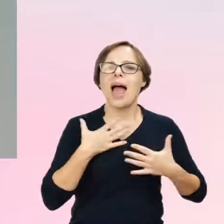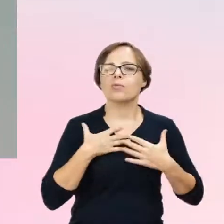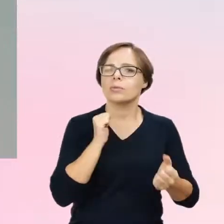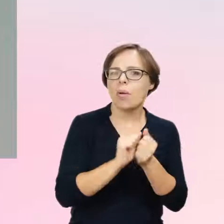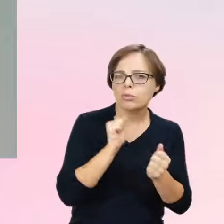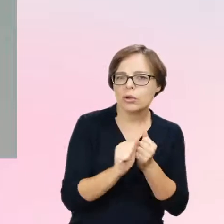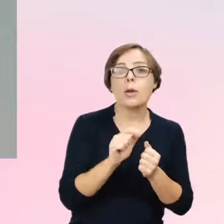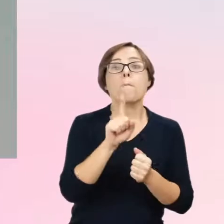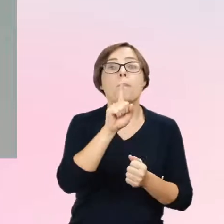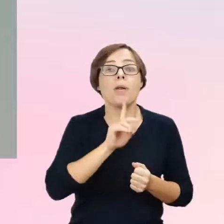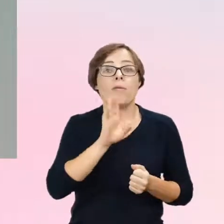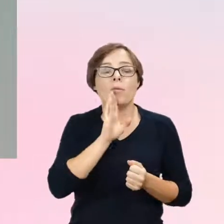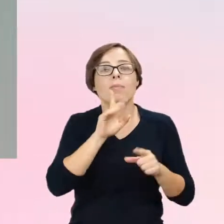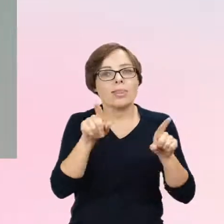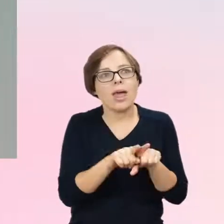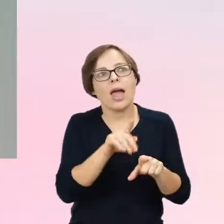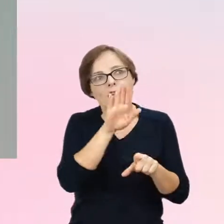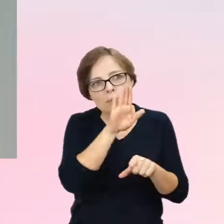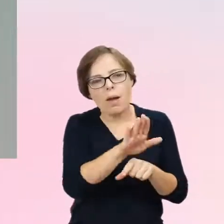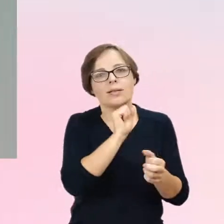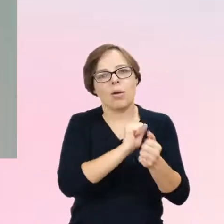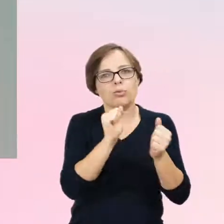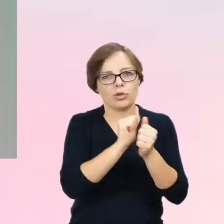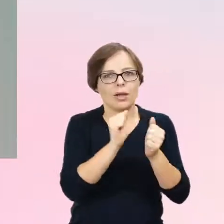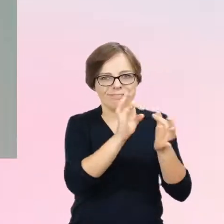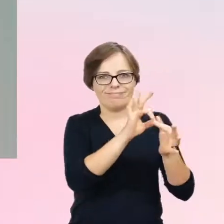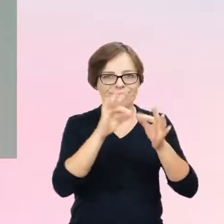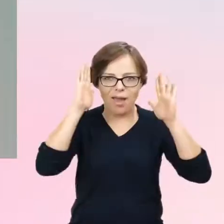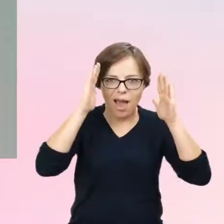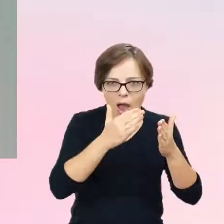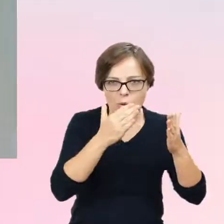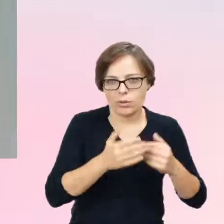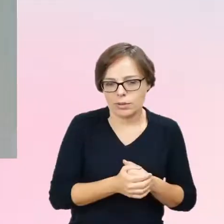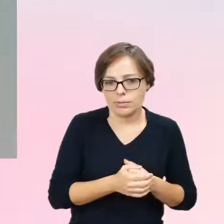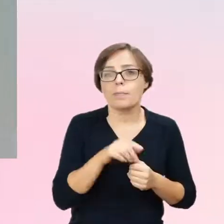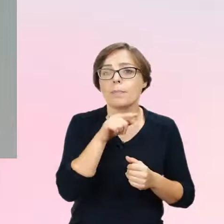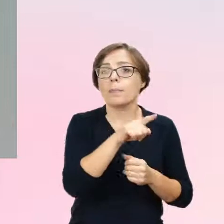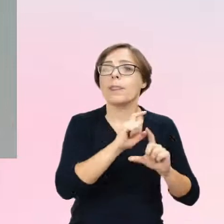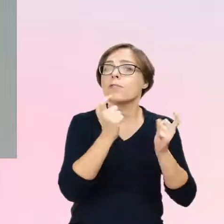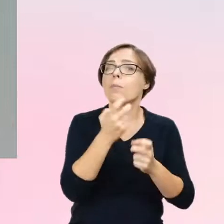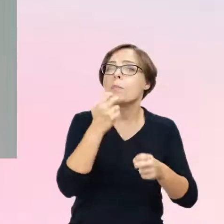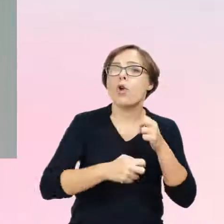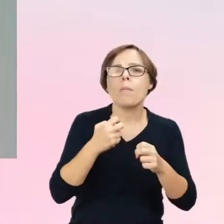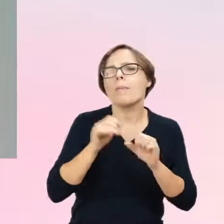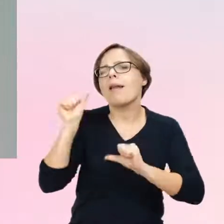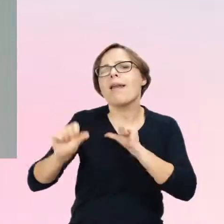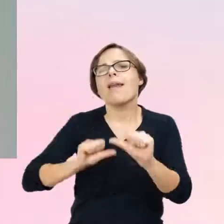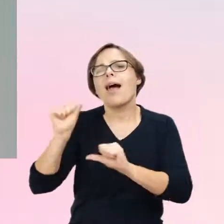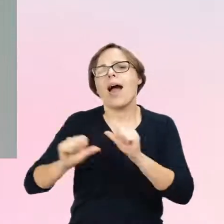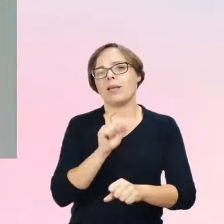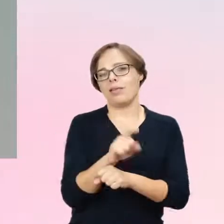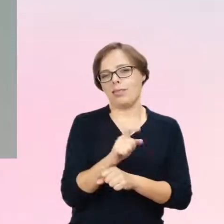prawdopodobnie zaburzenia ze spektrum autyzmu i te wszystkie problemy nie były przez lata adresowane. I